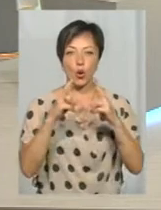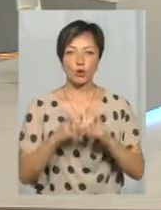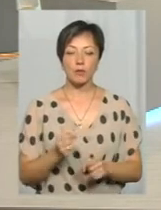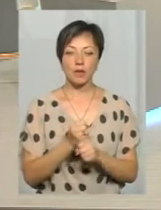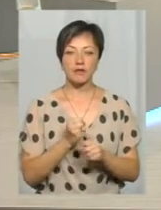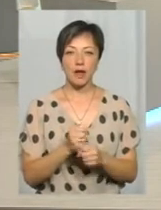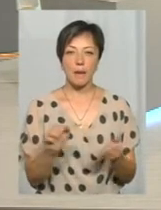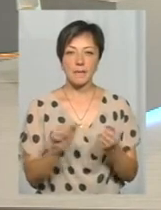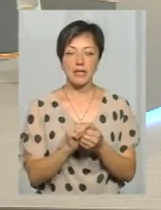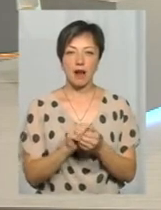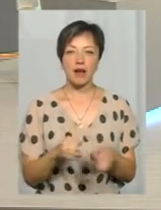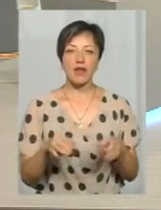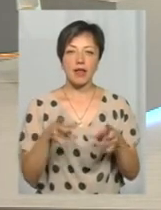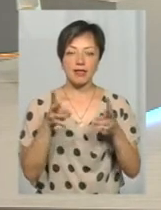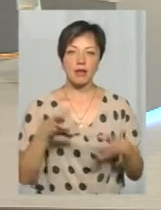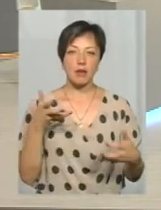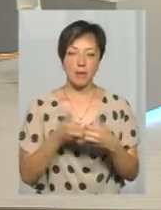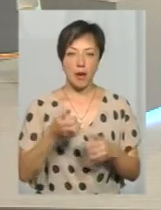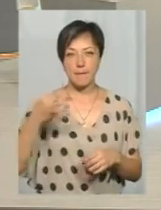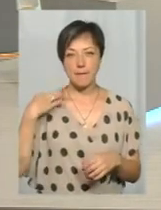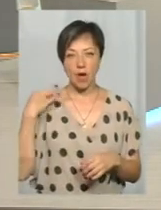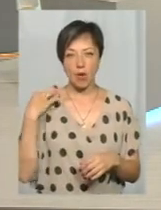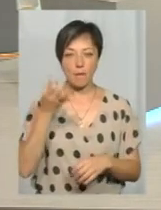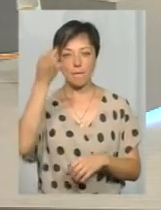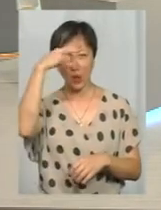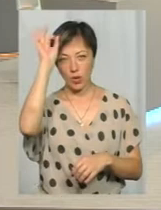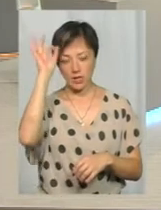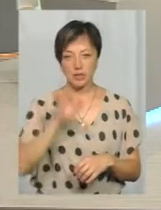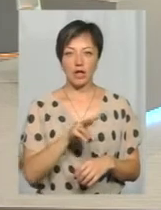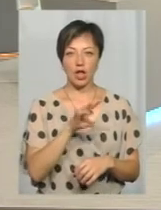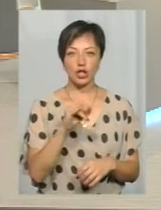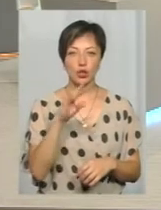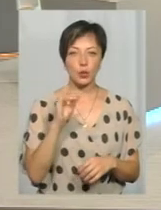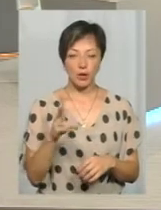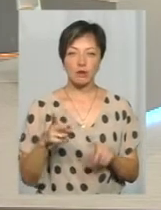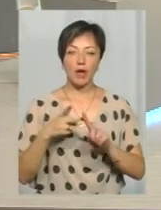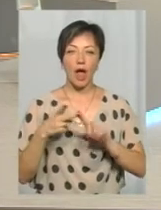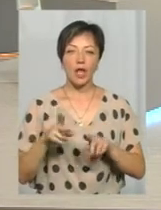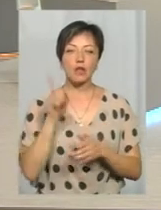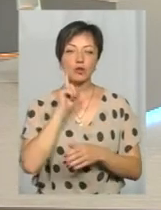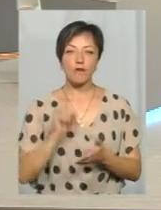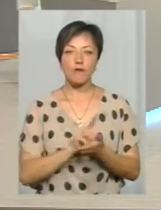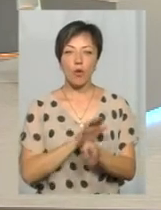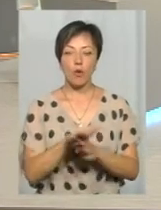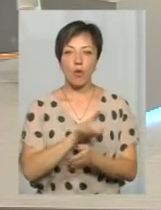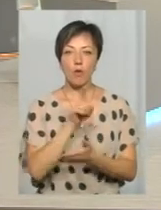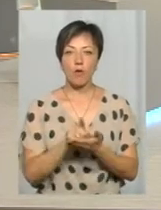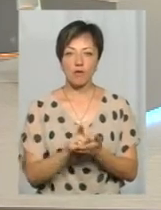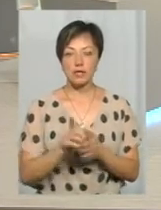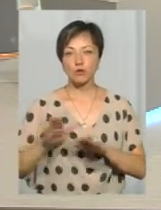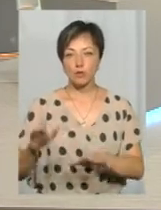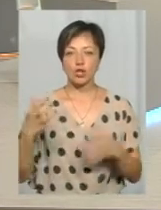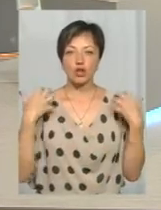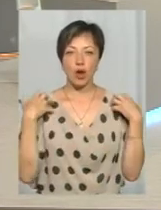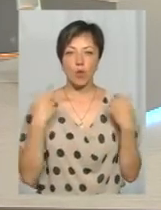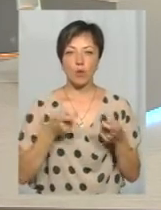матеріалів ДТП, майором поліції Ігорем Лежнюком та тимчасово виконуючим обов'язки заступника начальника управління патрульної поліції